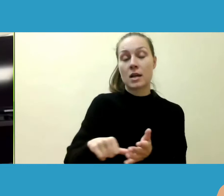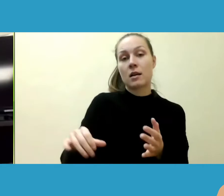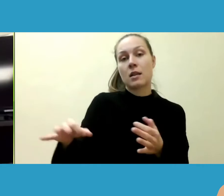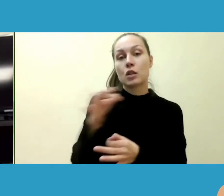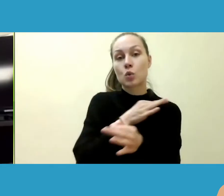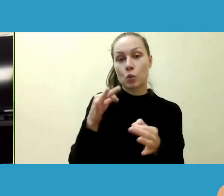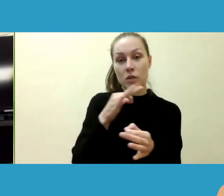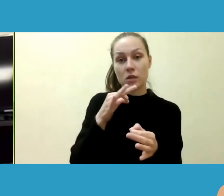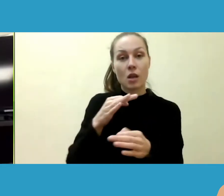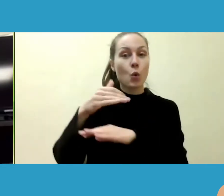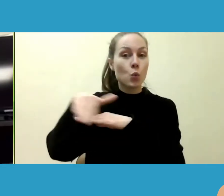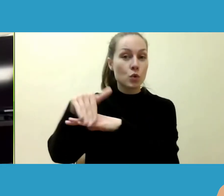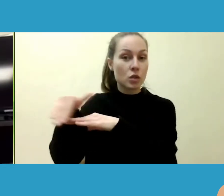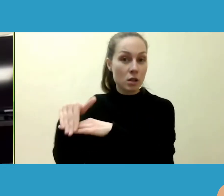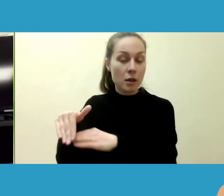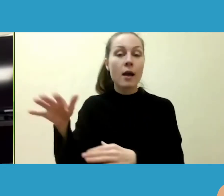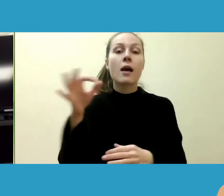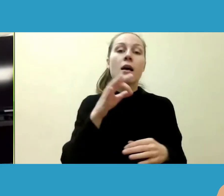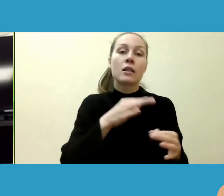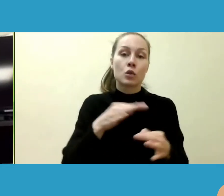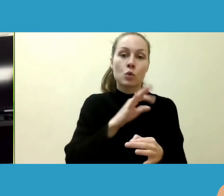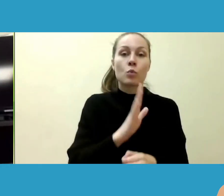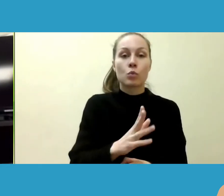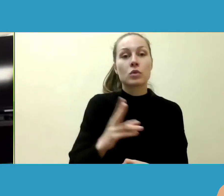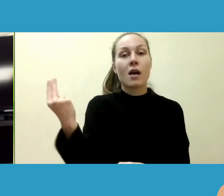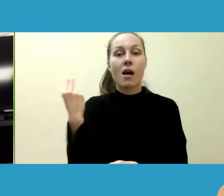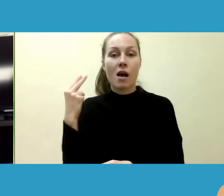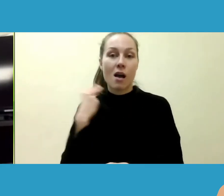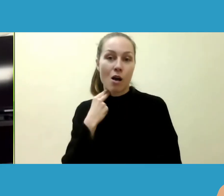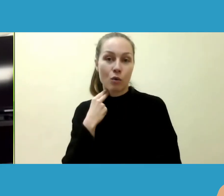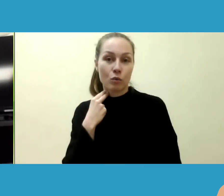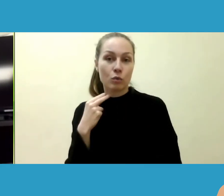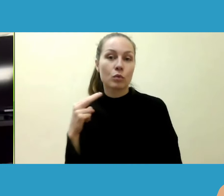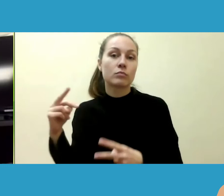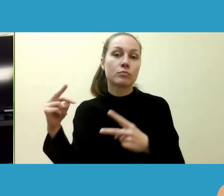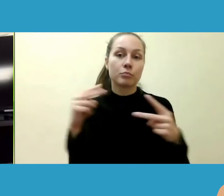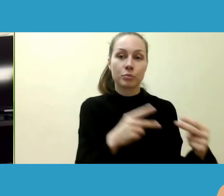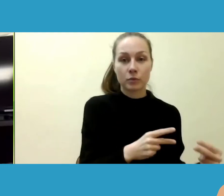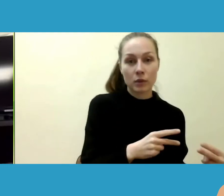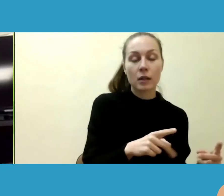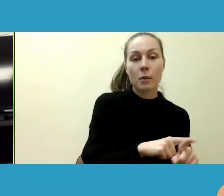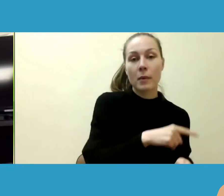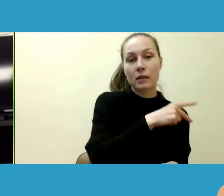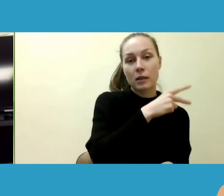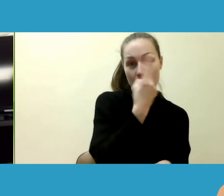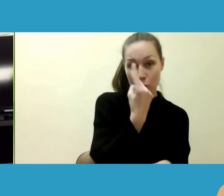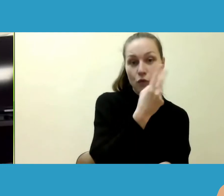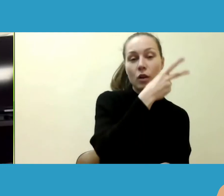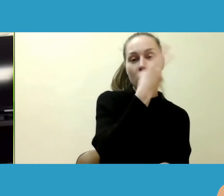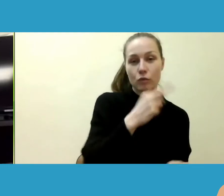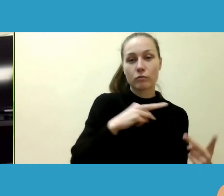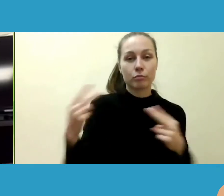tai visa diskusija bus verčiama iš anglų kalbos ir į anglų kalbą iš lietuvių. Jeigu